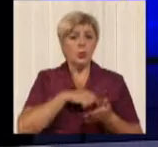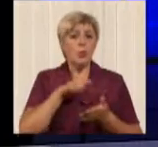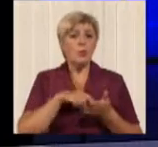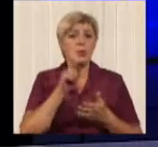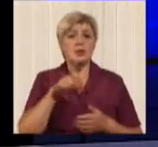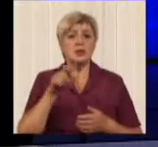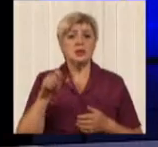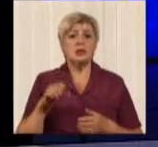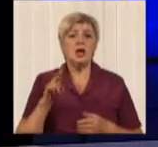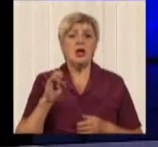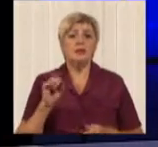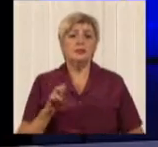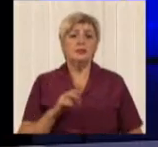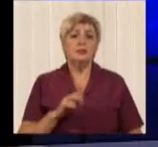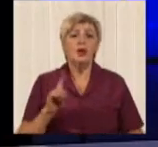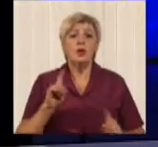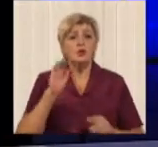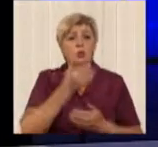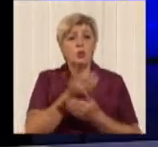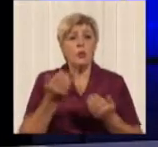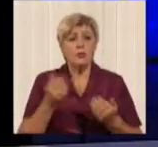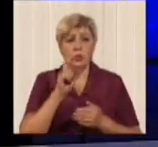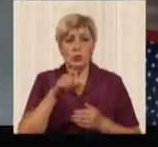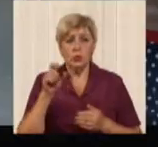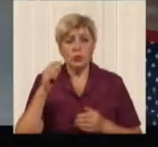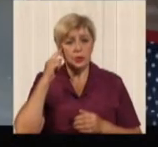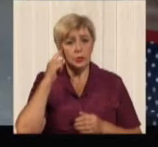на проїзд у міському електротранспорті і що вони про це думають.